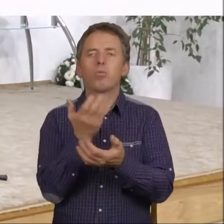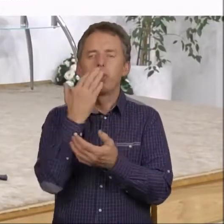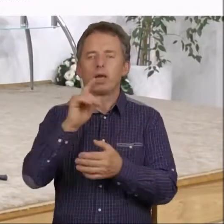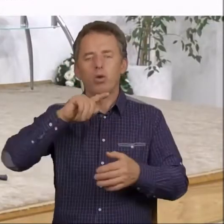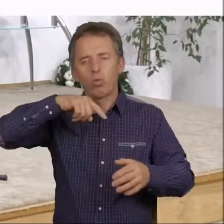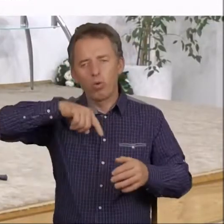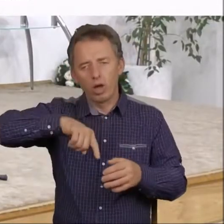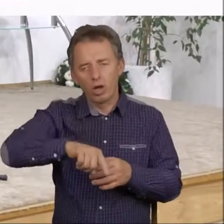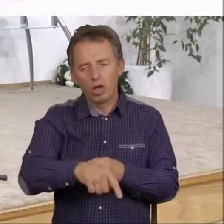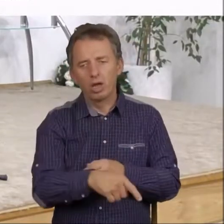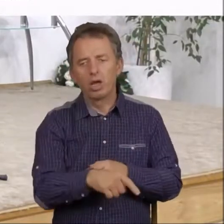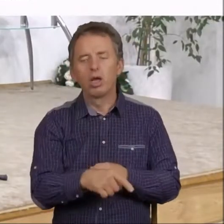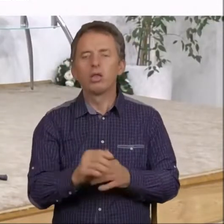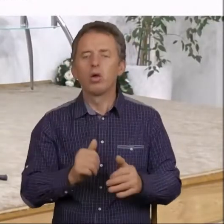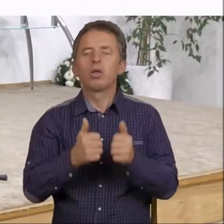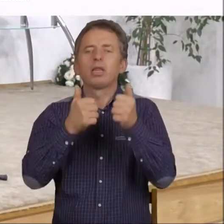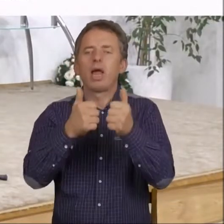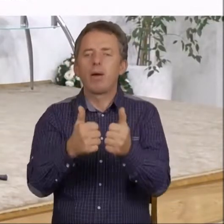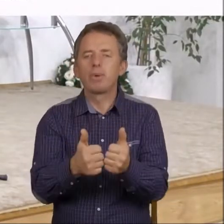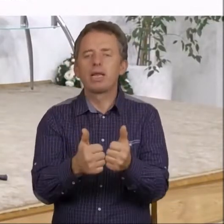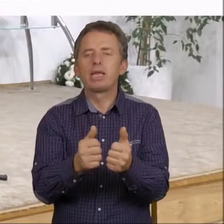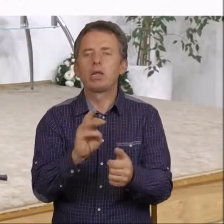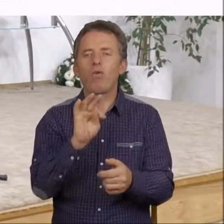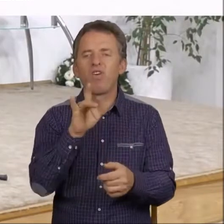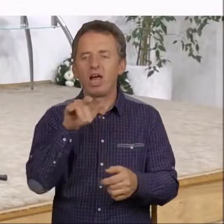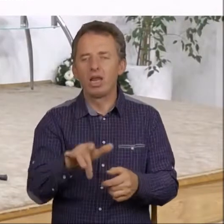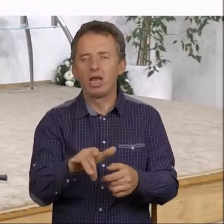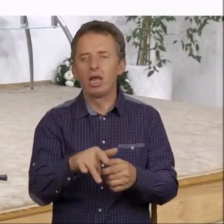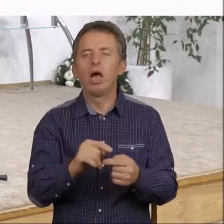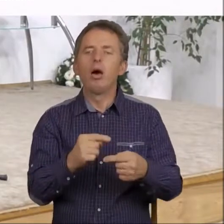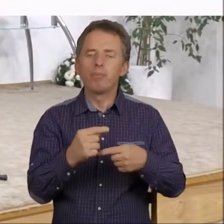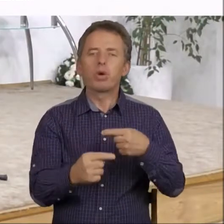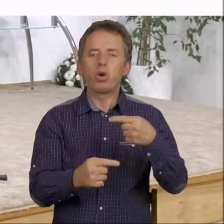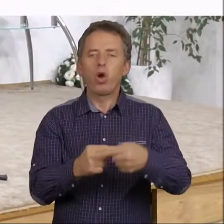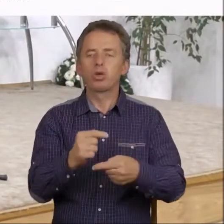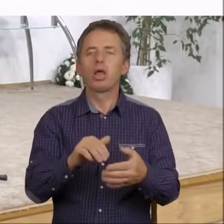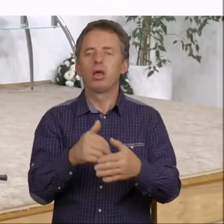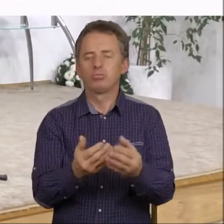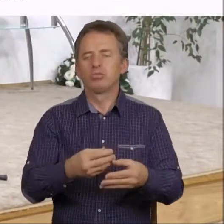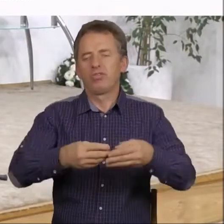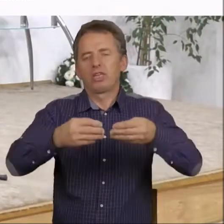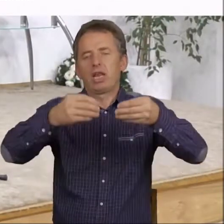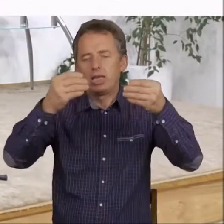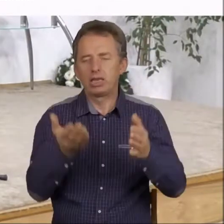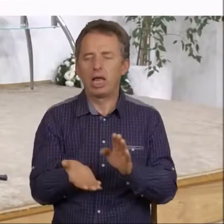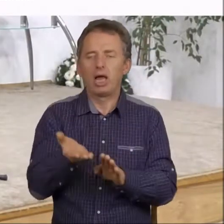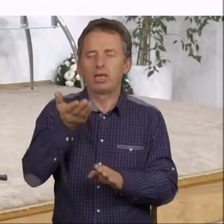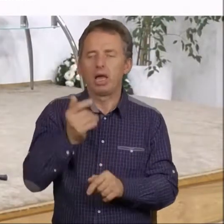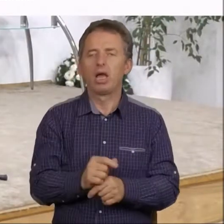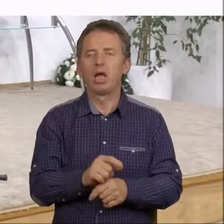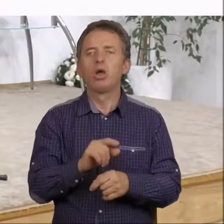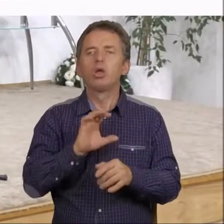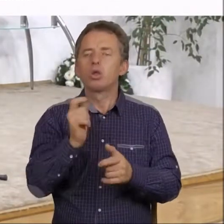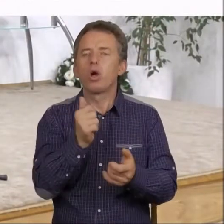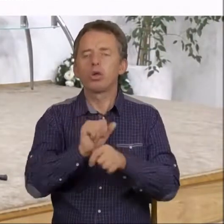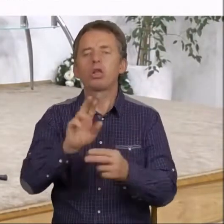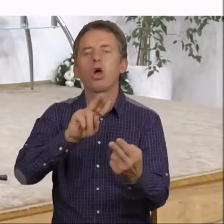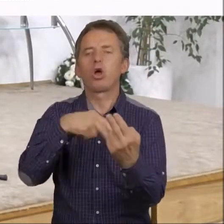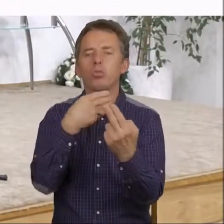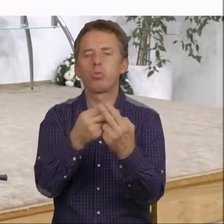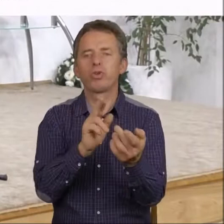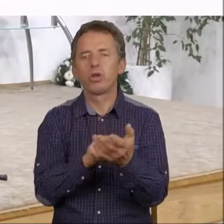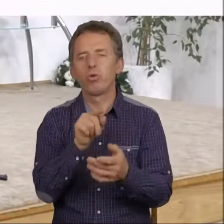destabilizowany i to jest proces postępujący. Co jest odpowiedzią na to?